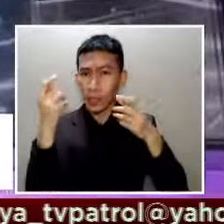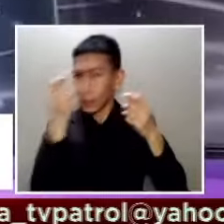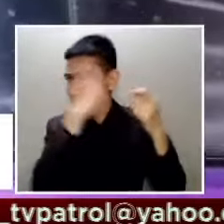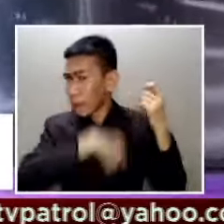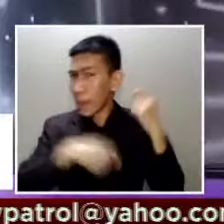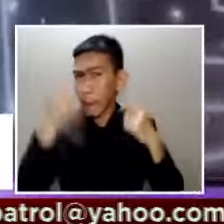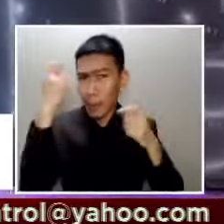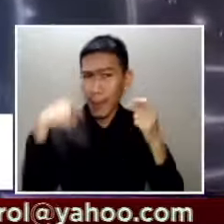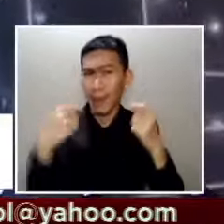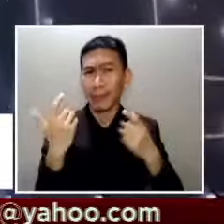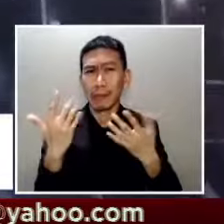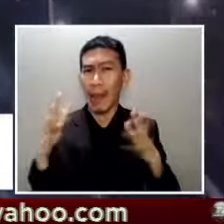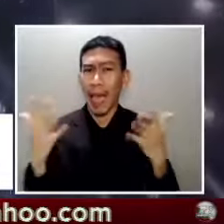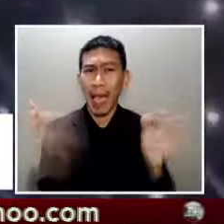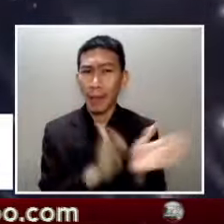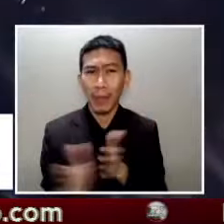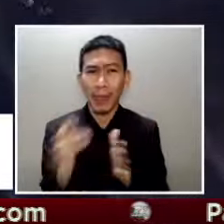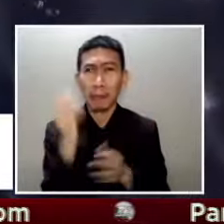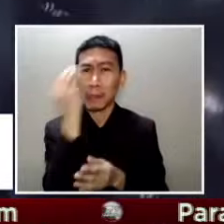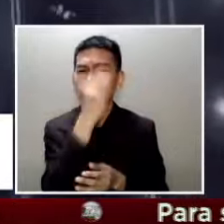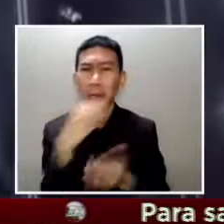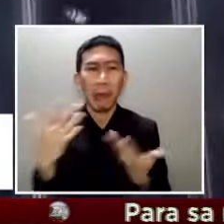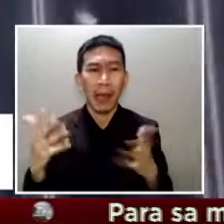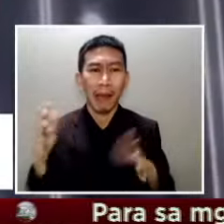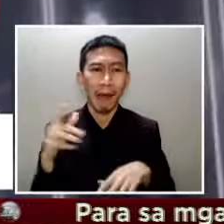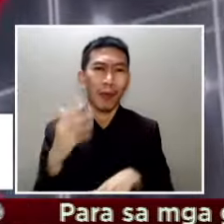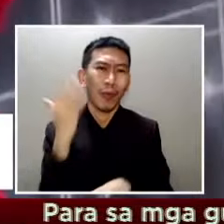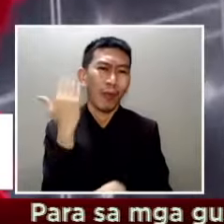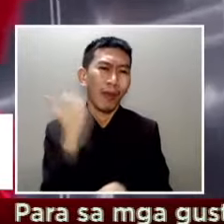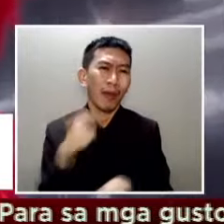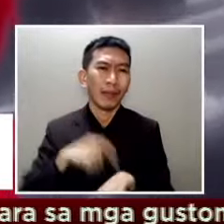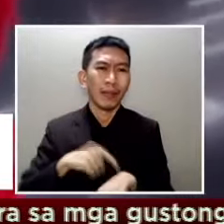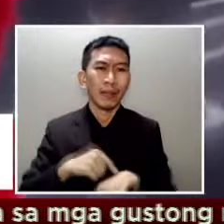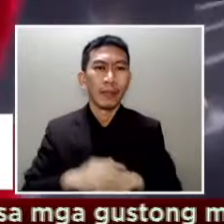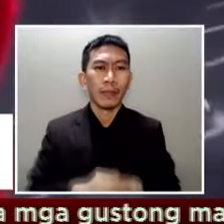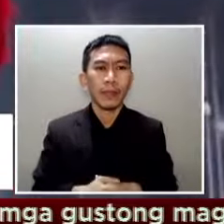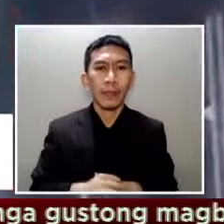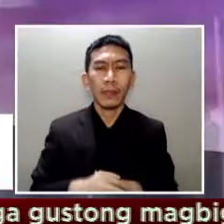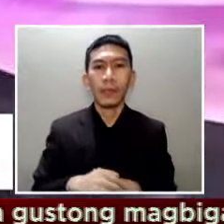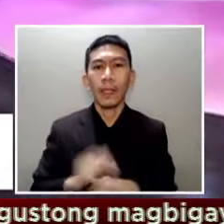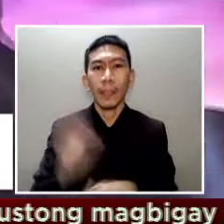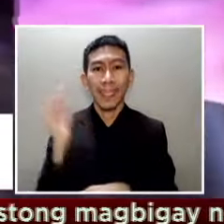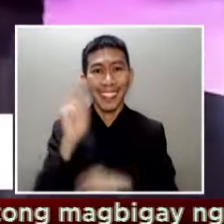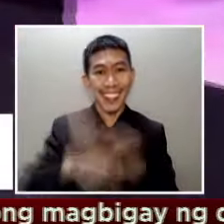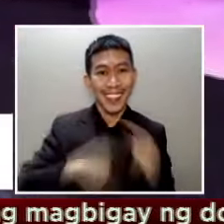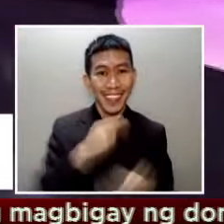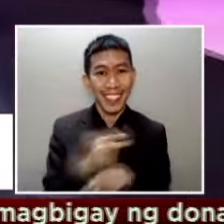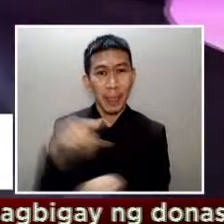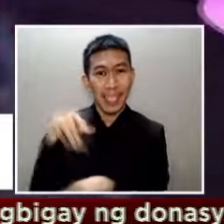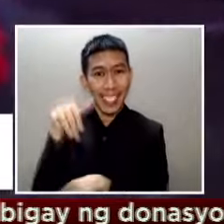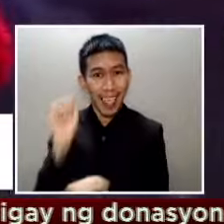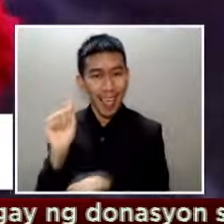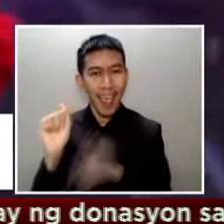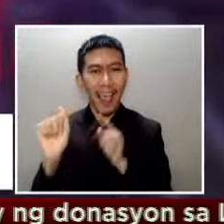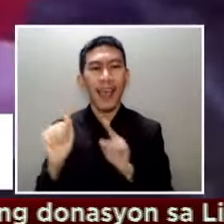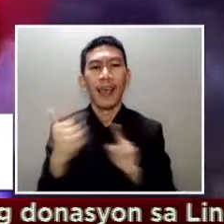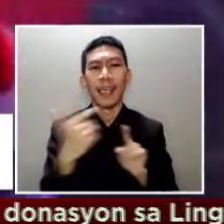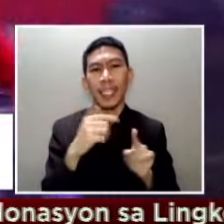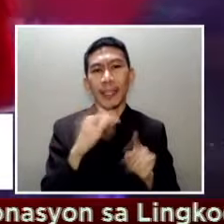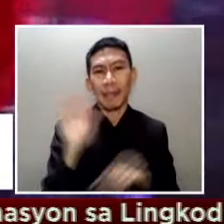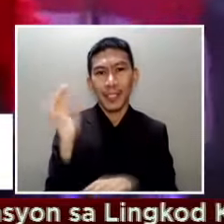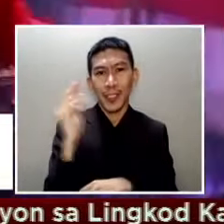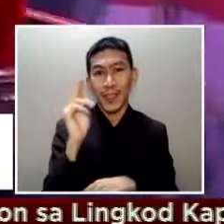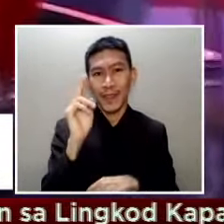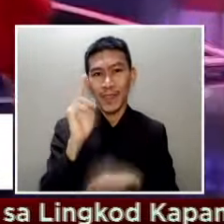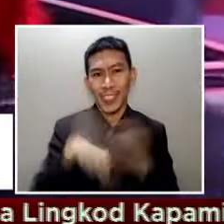makeup Nagpakita naman ng suporta para kay Rabia si na Miss Universe 2015 Pia Wurtzbach at Miss Universe 2018